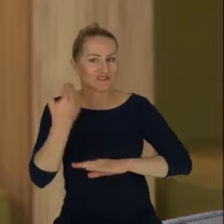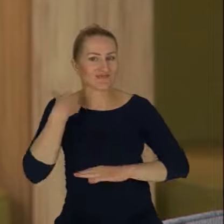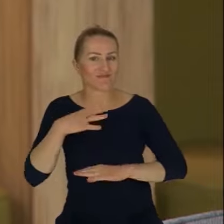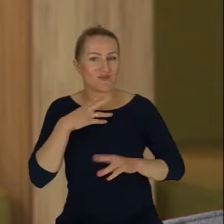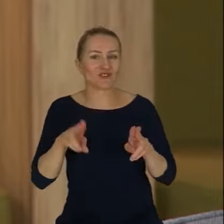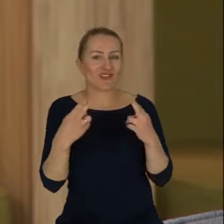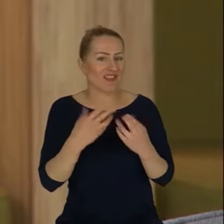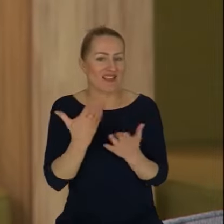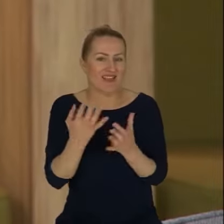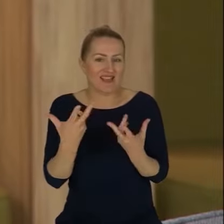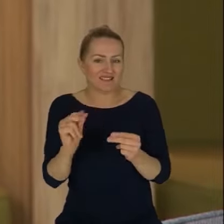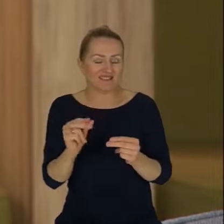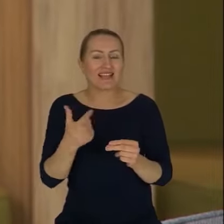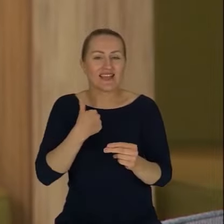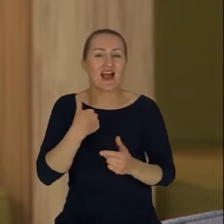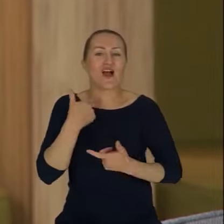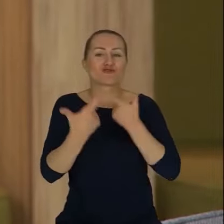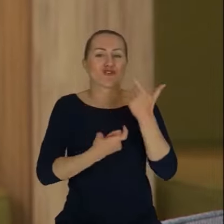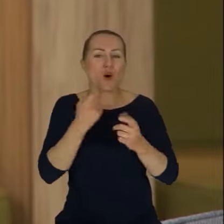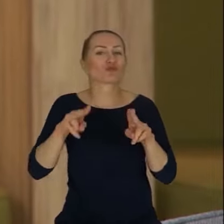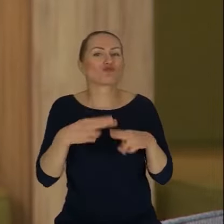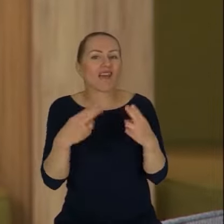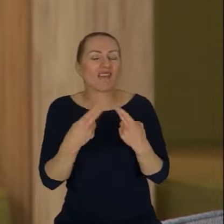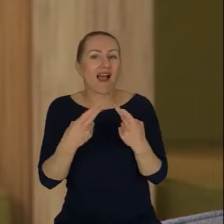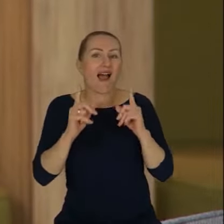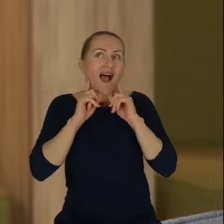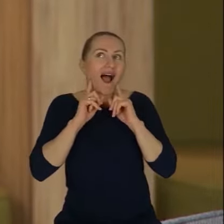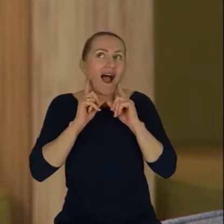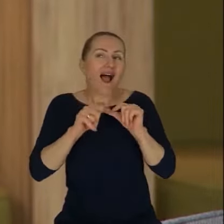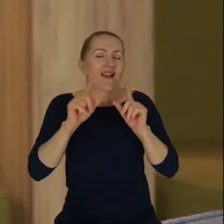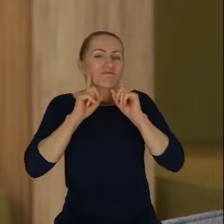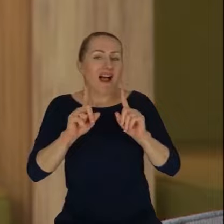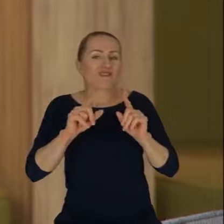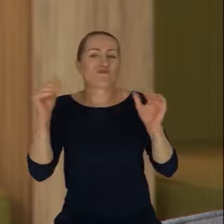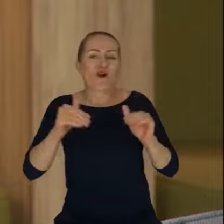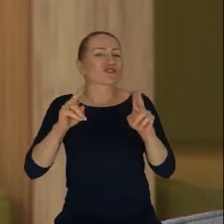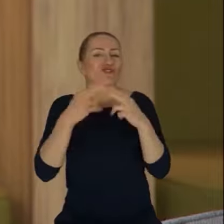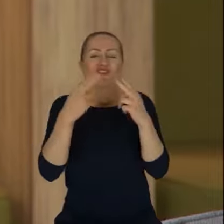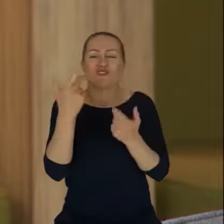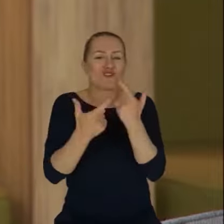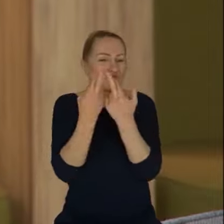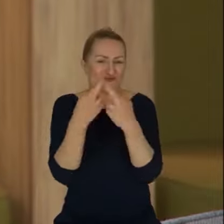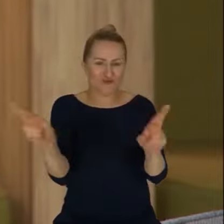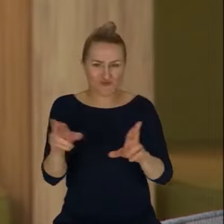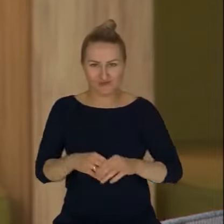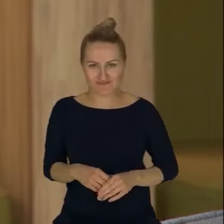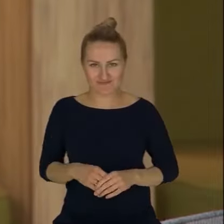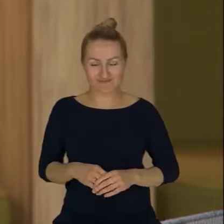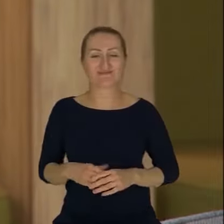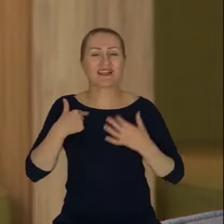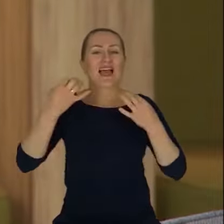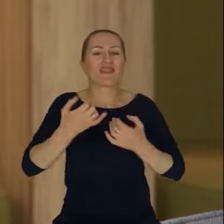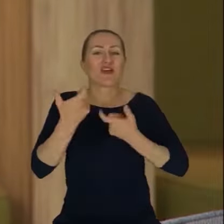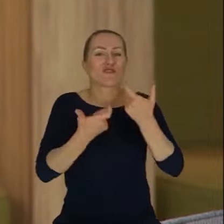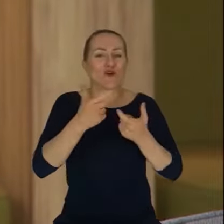To znaczy ja uprawiam ten zawód, ale właśnie można być dziennikarzem na różne sposoby. Ja teraz prowadzę podcast, pracowałem długo